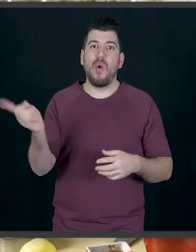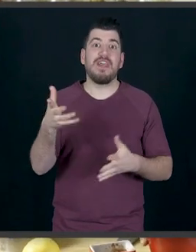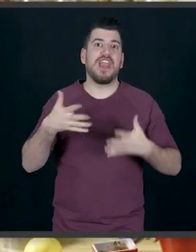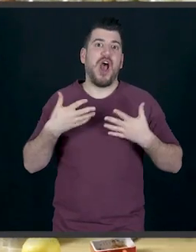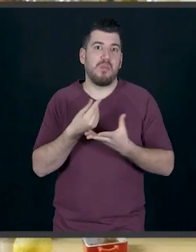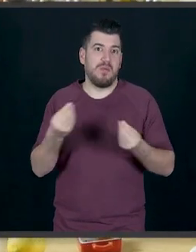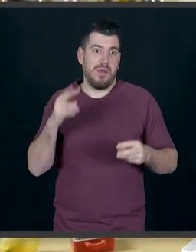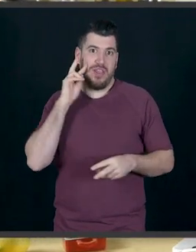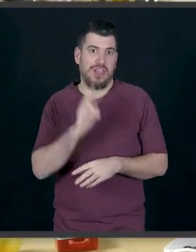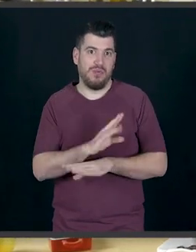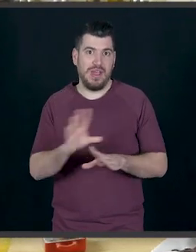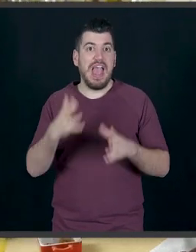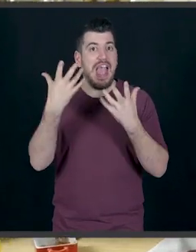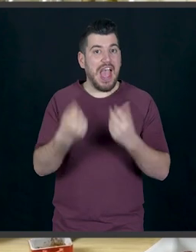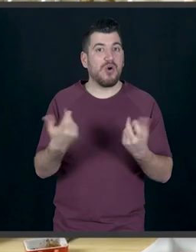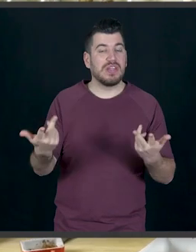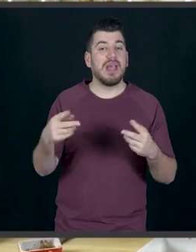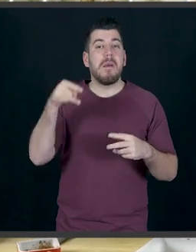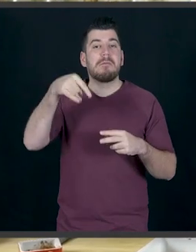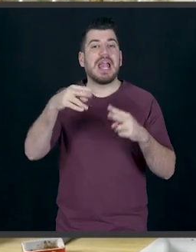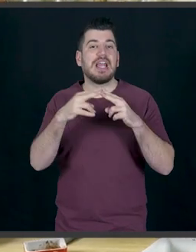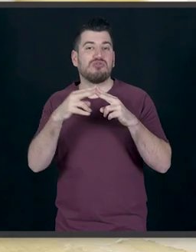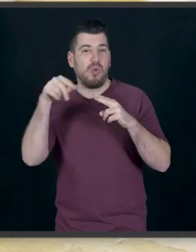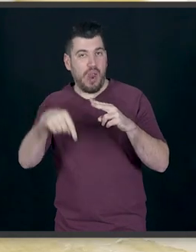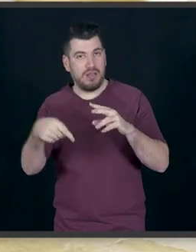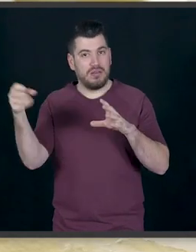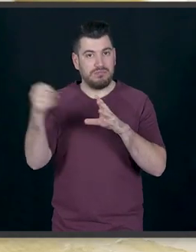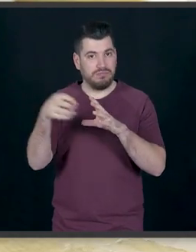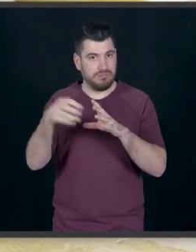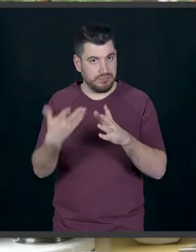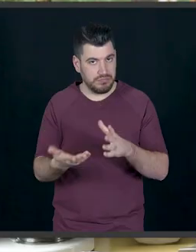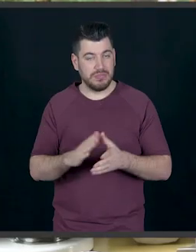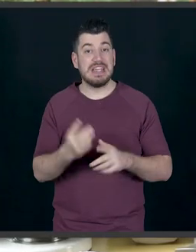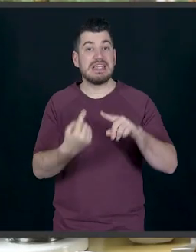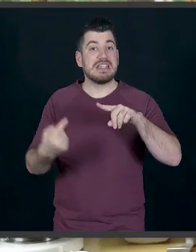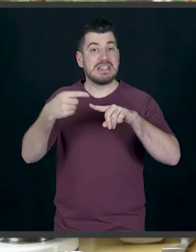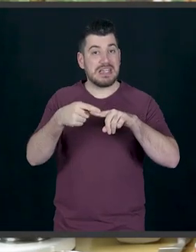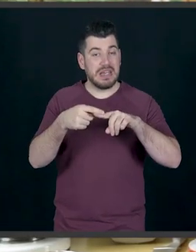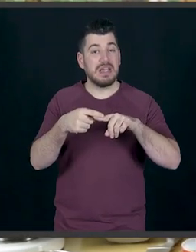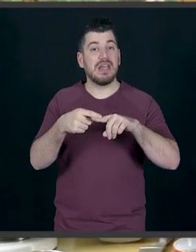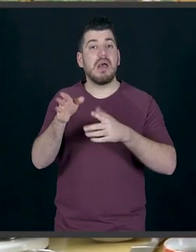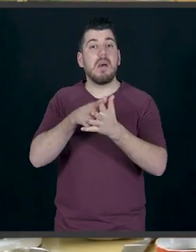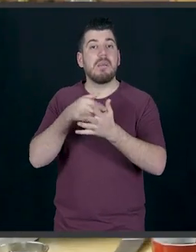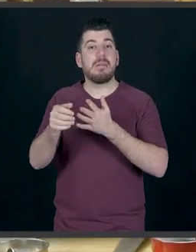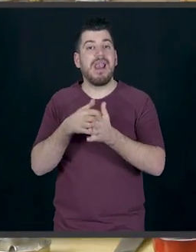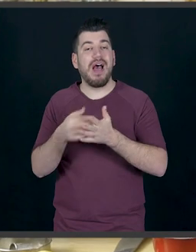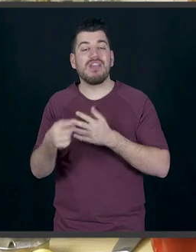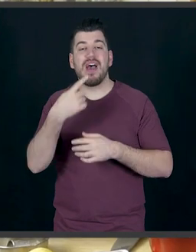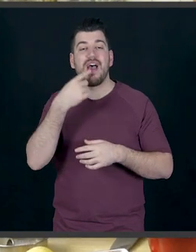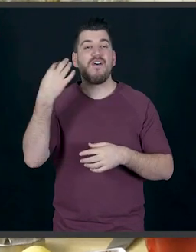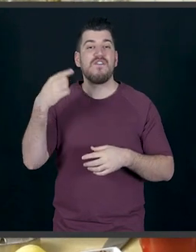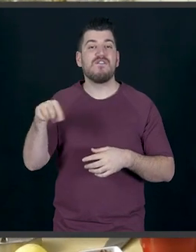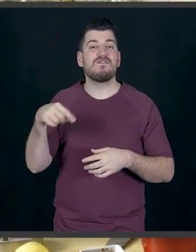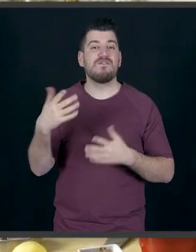Και έχω πραλίνα σοκολάτας αγαπητέ φίλε σκηνωθέτη Λάκη. Και έχω και μαρμελάδα φράουλα